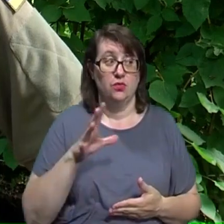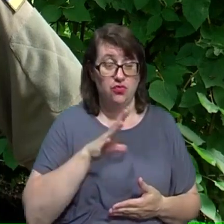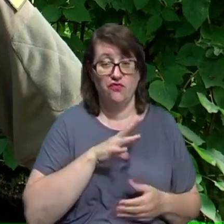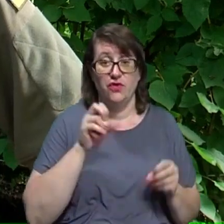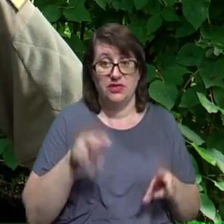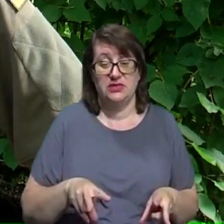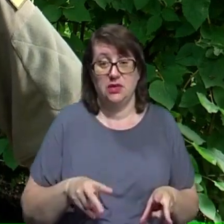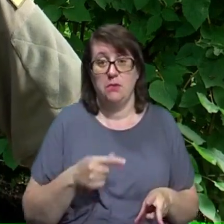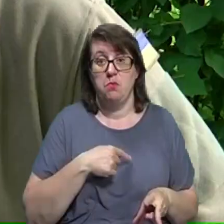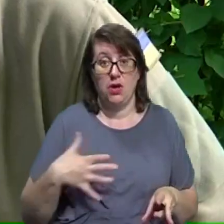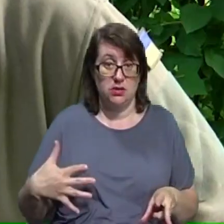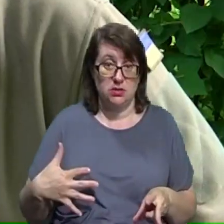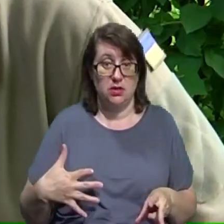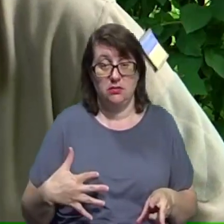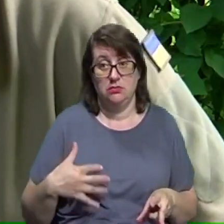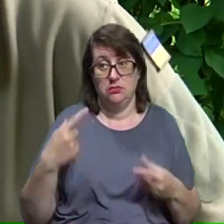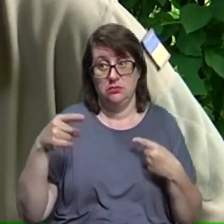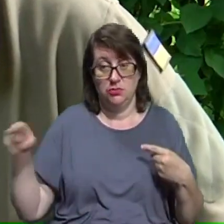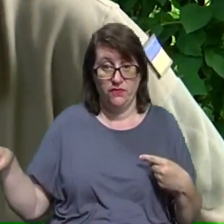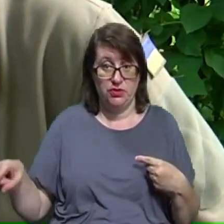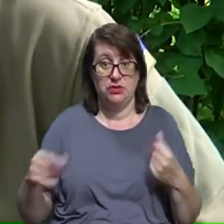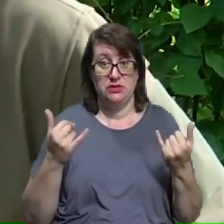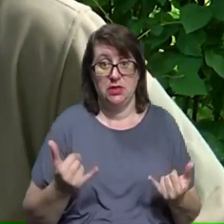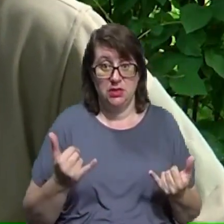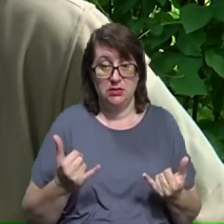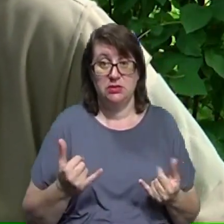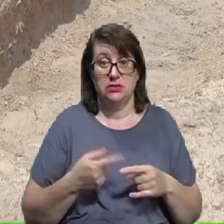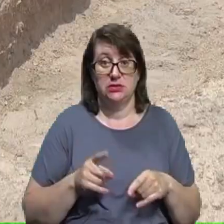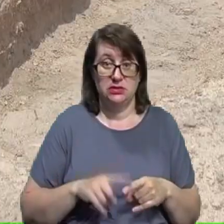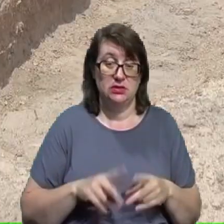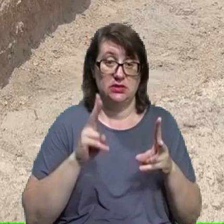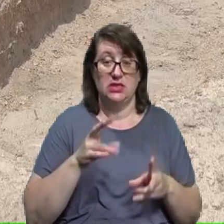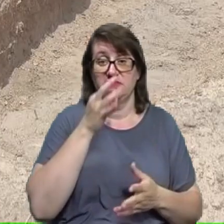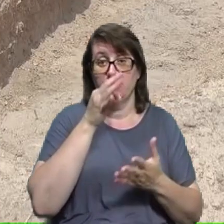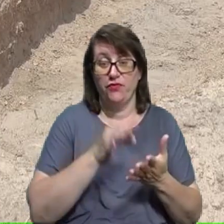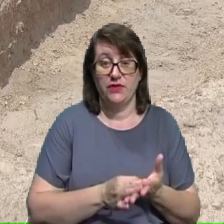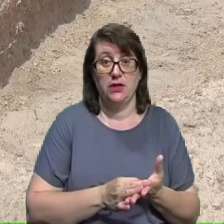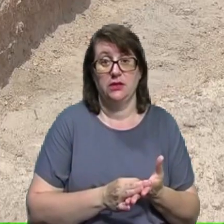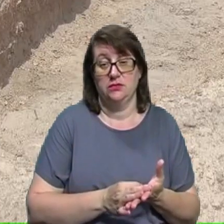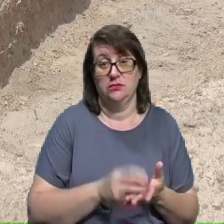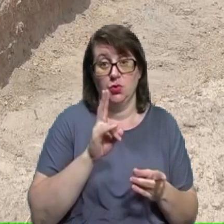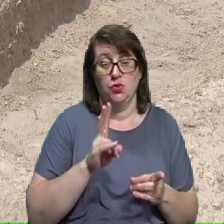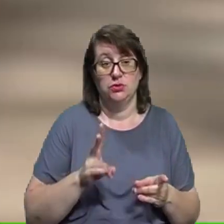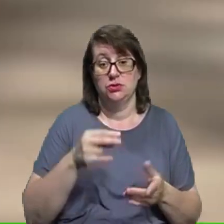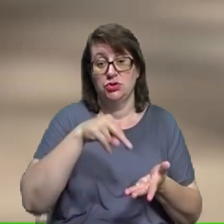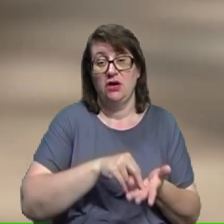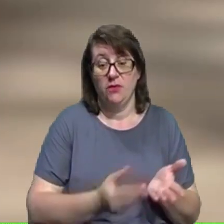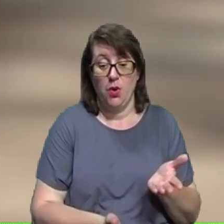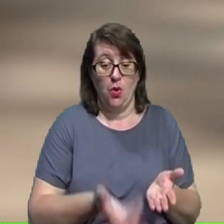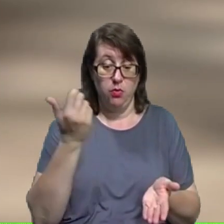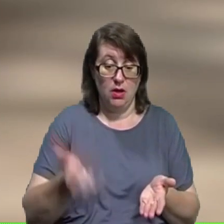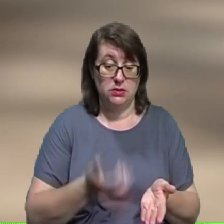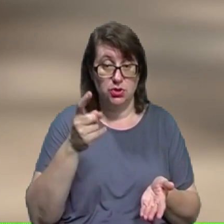товаришів. Тобто зараз знімаємо їх з якихось відповідальних участків, ставимо там копать окопи на щось полегше, бо